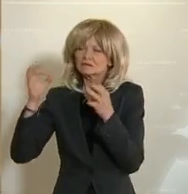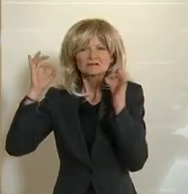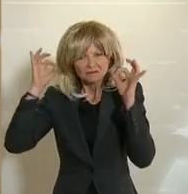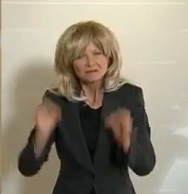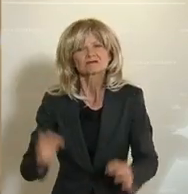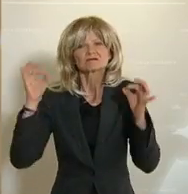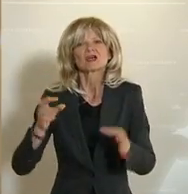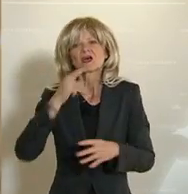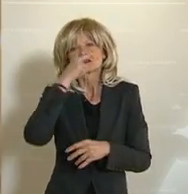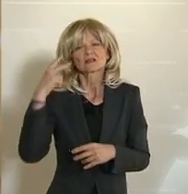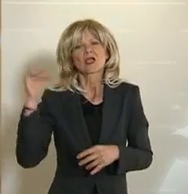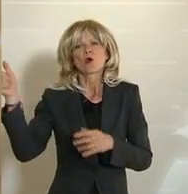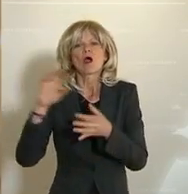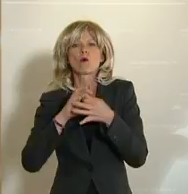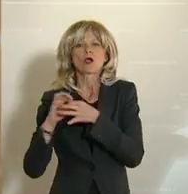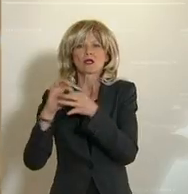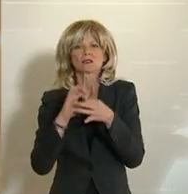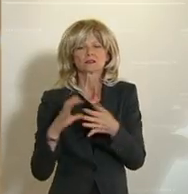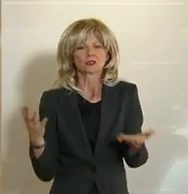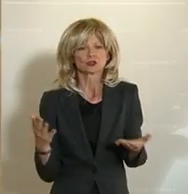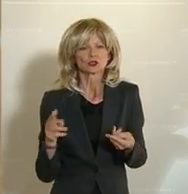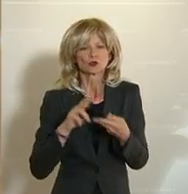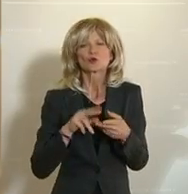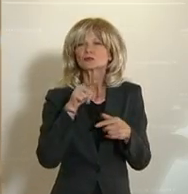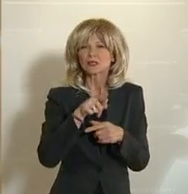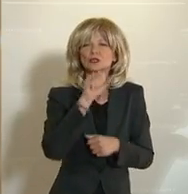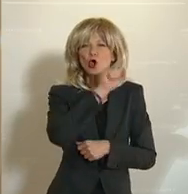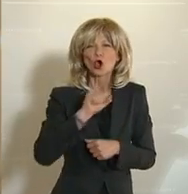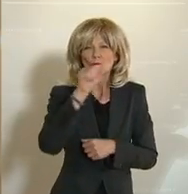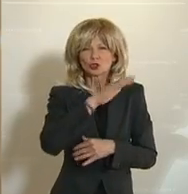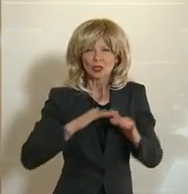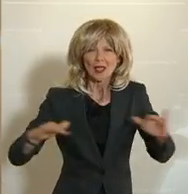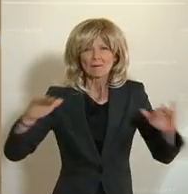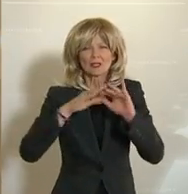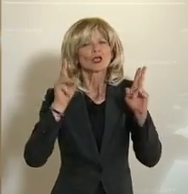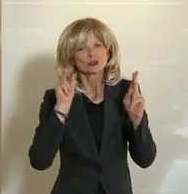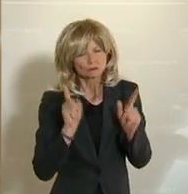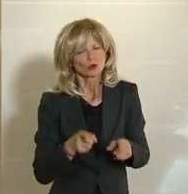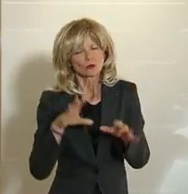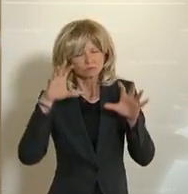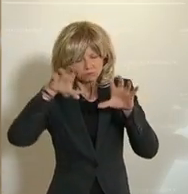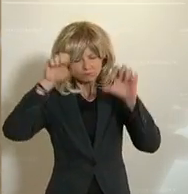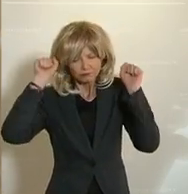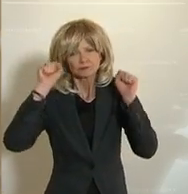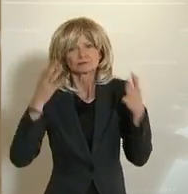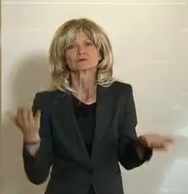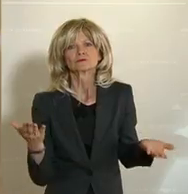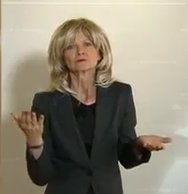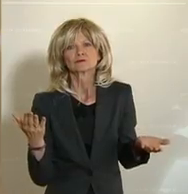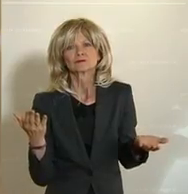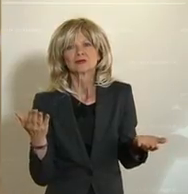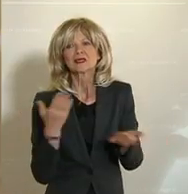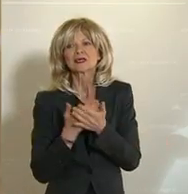umfassend eine Terrororganisation. Und das sollte auf europäischer Ebene passieren, denn damit nimmt man dieser Organisation